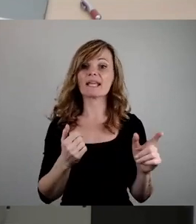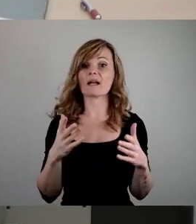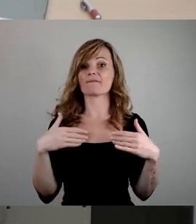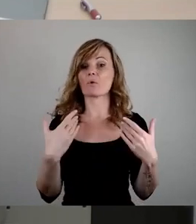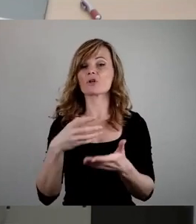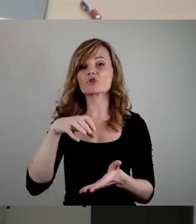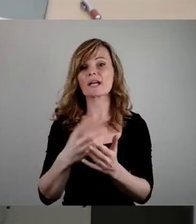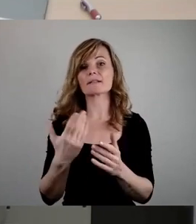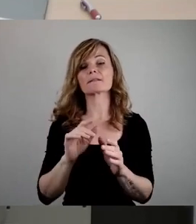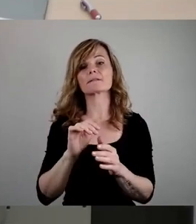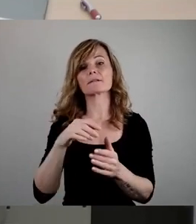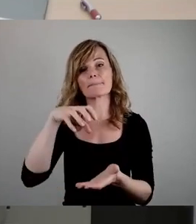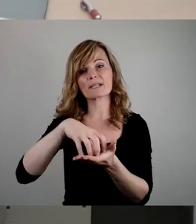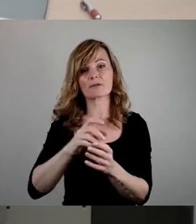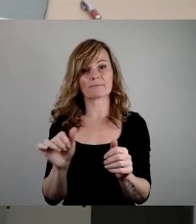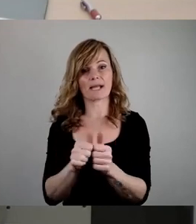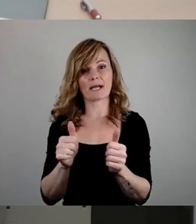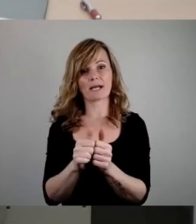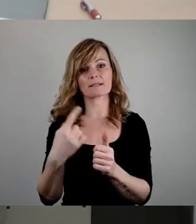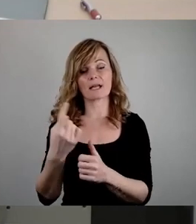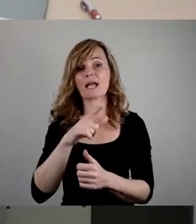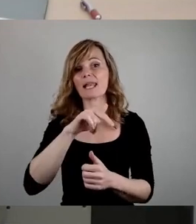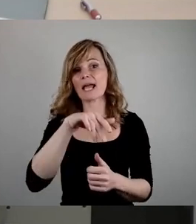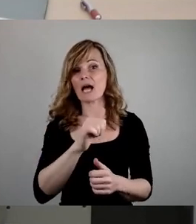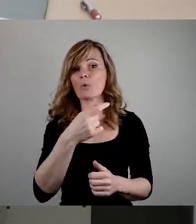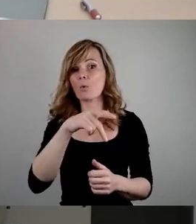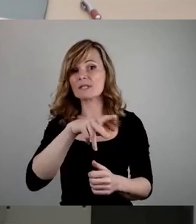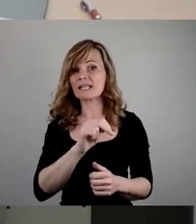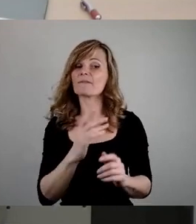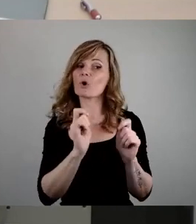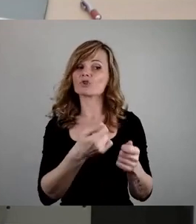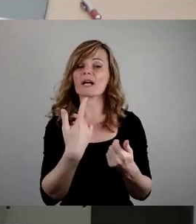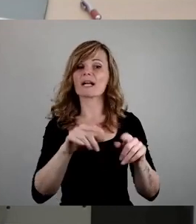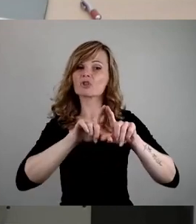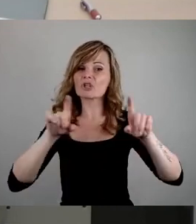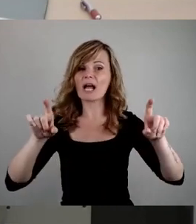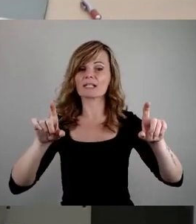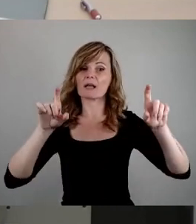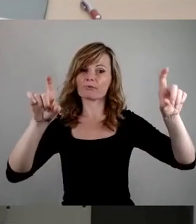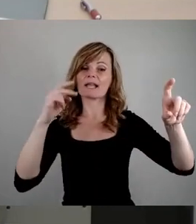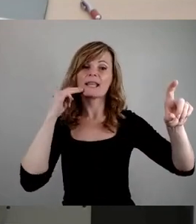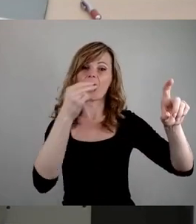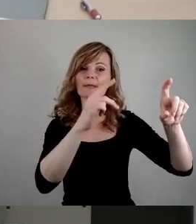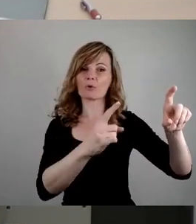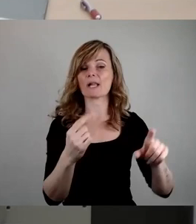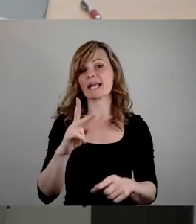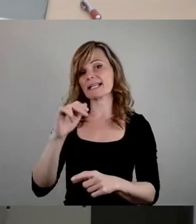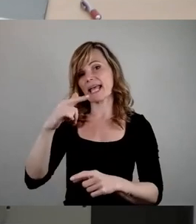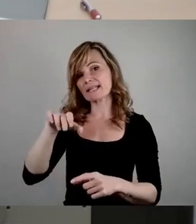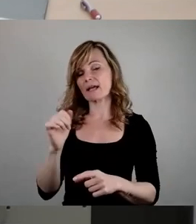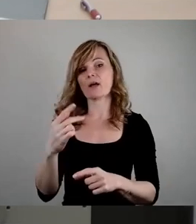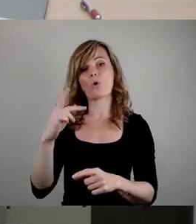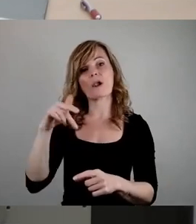Altstadt Lea Grundig vorgeschlagen hat für eine Straßenbenennung an der Käthe-Kolbitz-Ufer und wir freuen uns dann auch auf die Abstimmung,